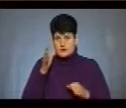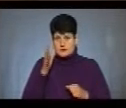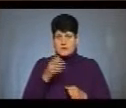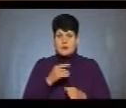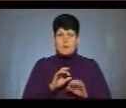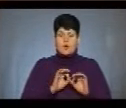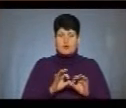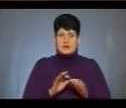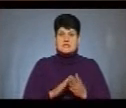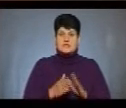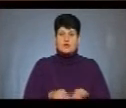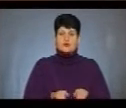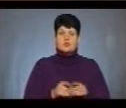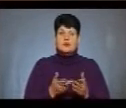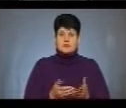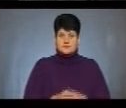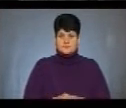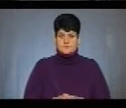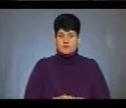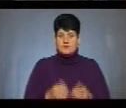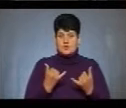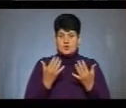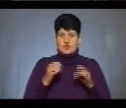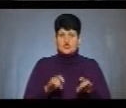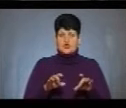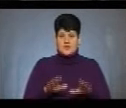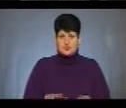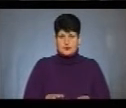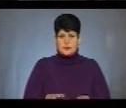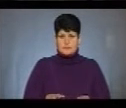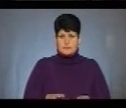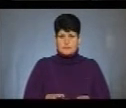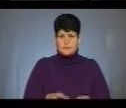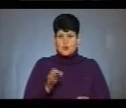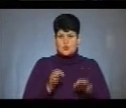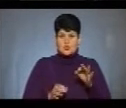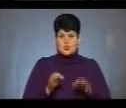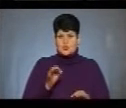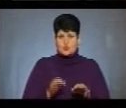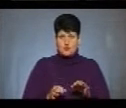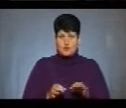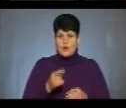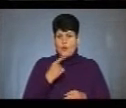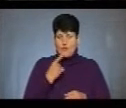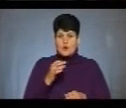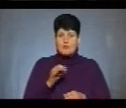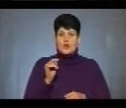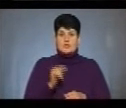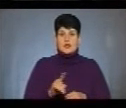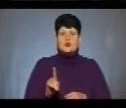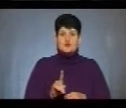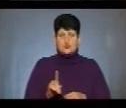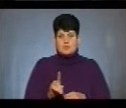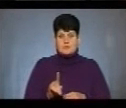Хома прокоментувала ситуацію так. Сьогоднішнє рішення суду говорить про те, що